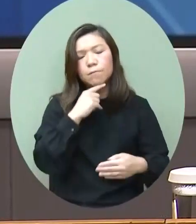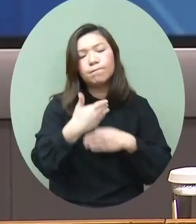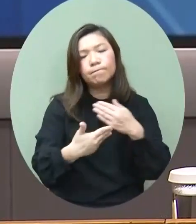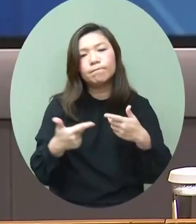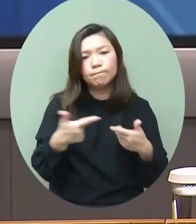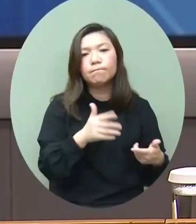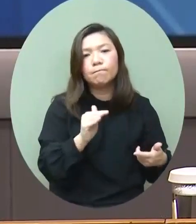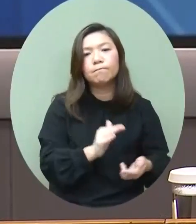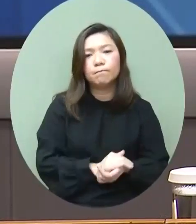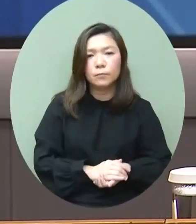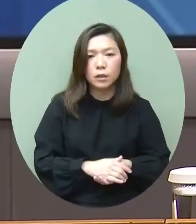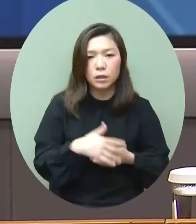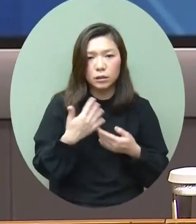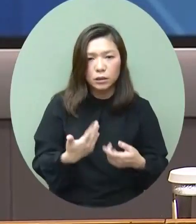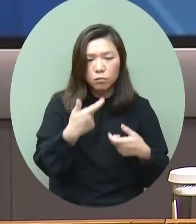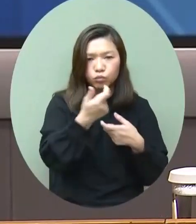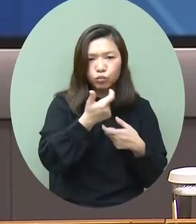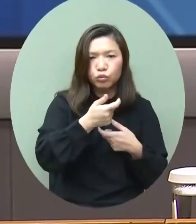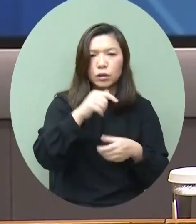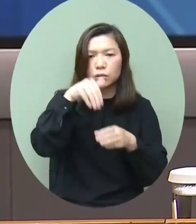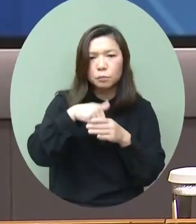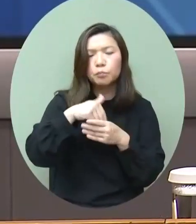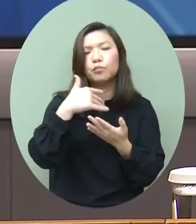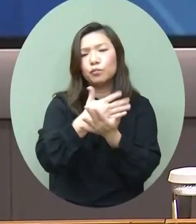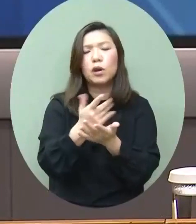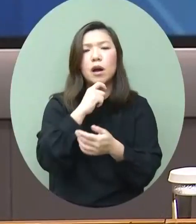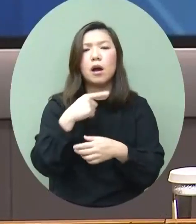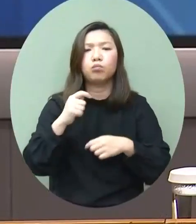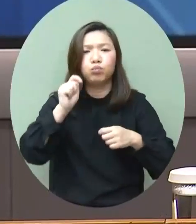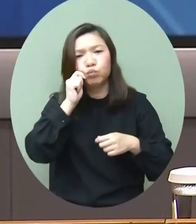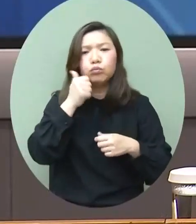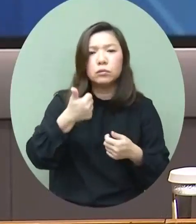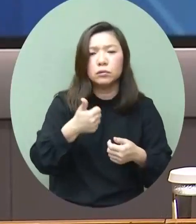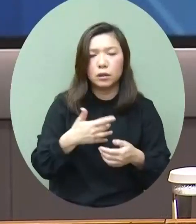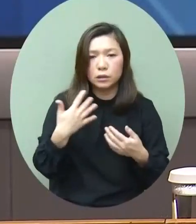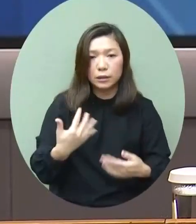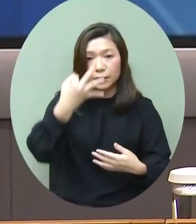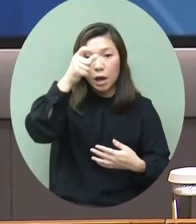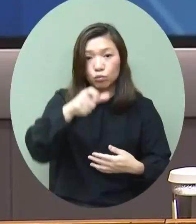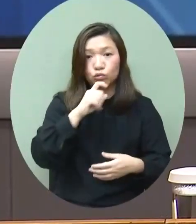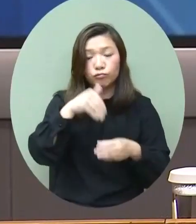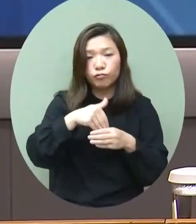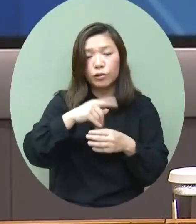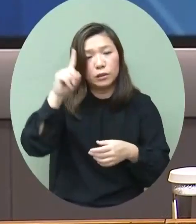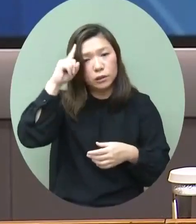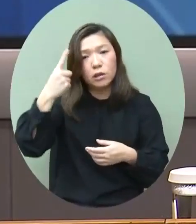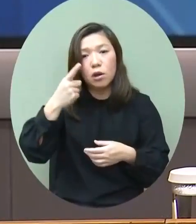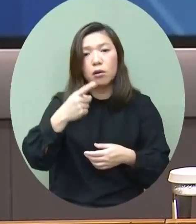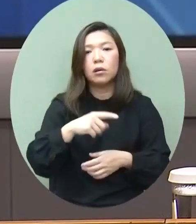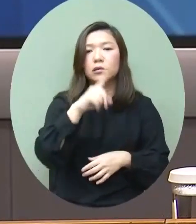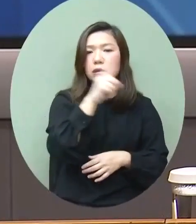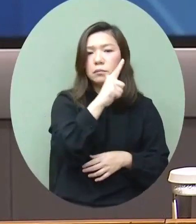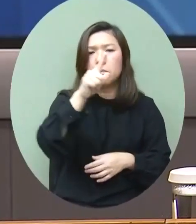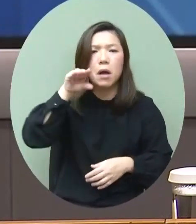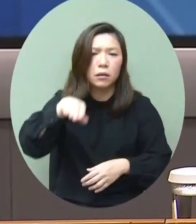投用資和交易活動都依然是很活躍三月以來股市的日軍成交額大概是18